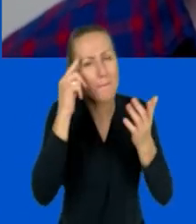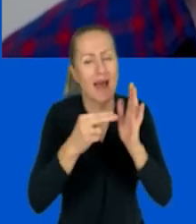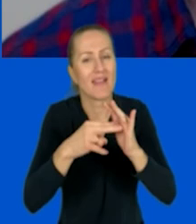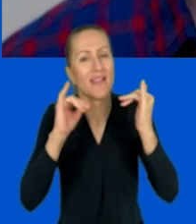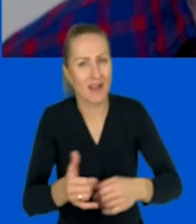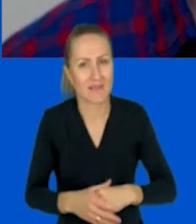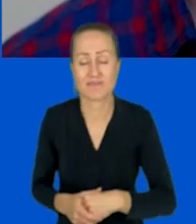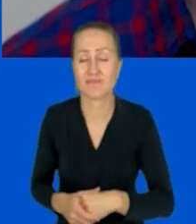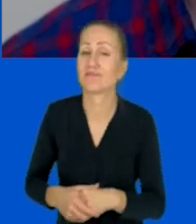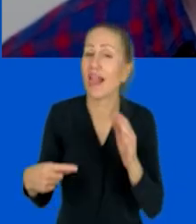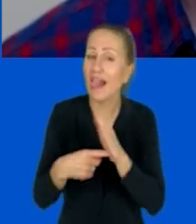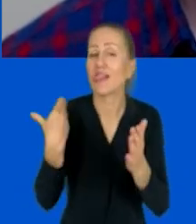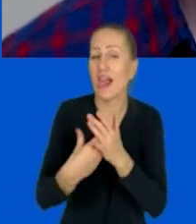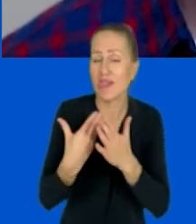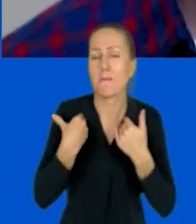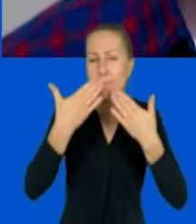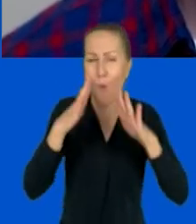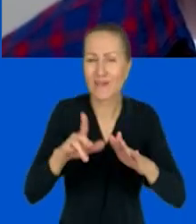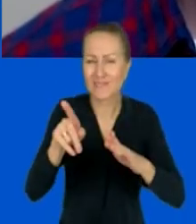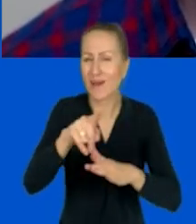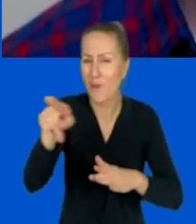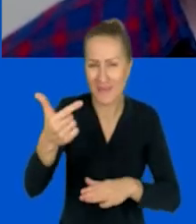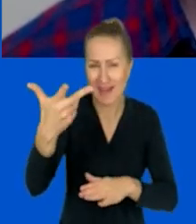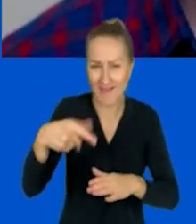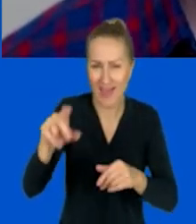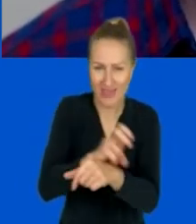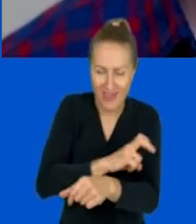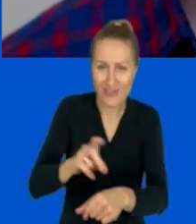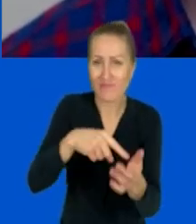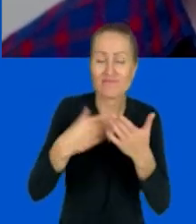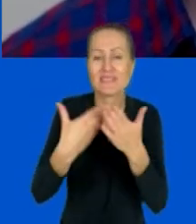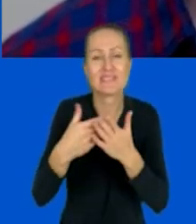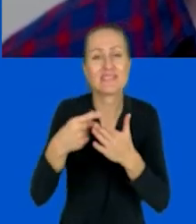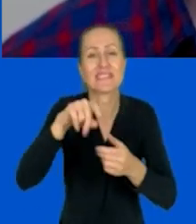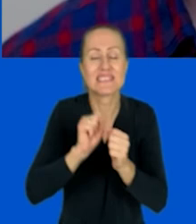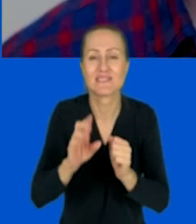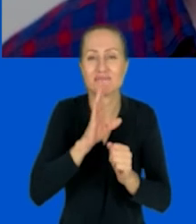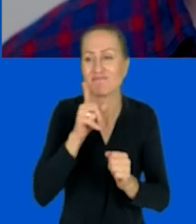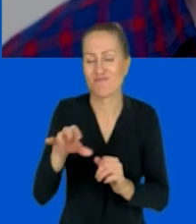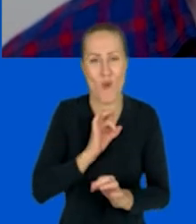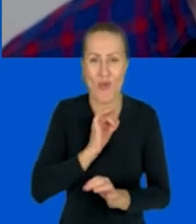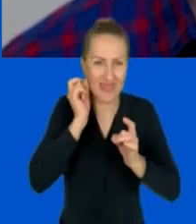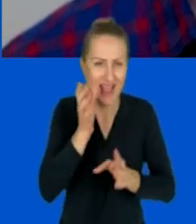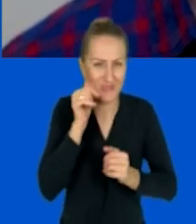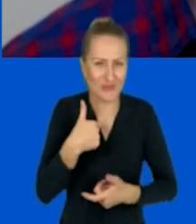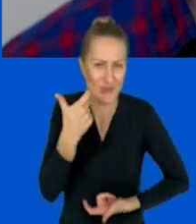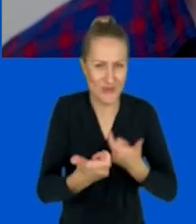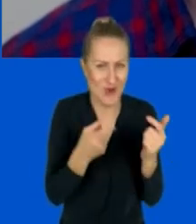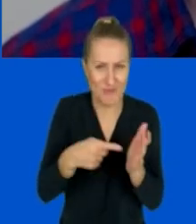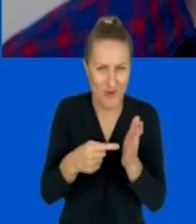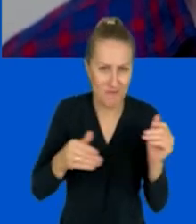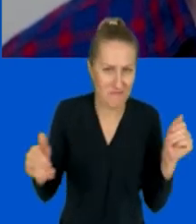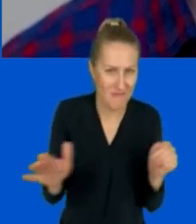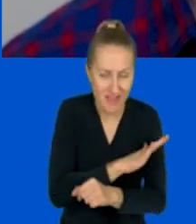pokazałam Wam te kilka technik, ponieważ one dla mnie są podstawą. To jest powietrze, którym oddycham na co dzień. Wydaje mi się, że